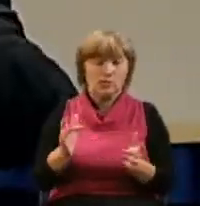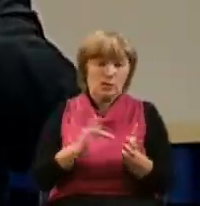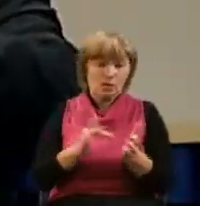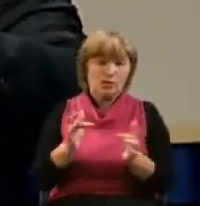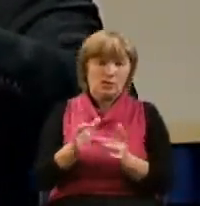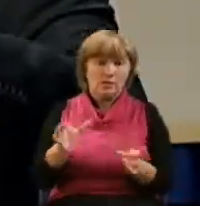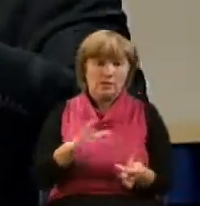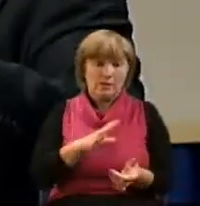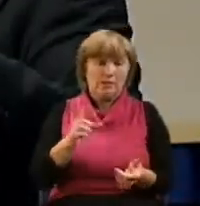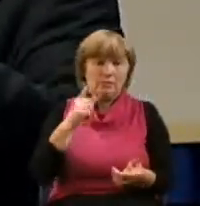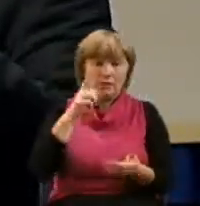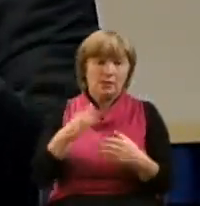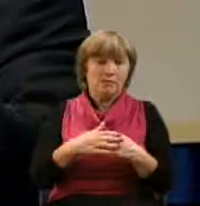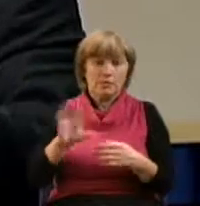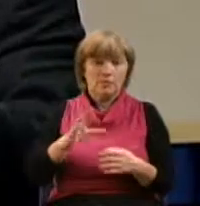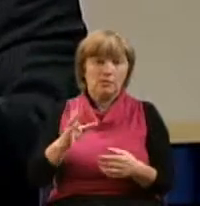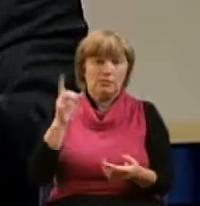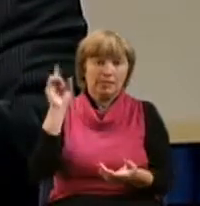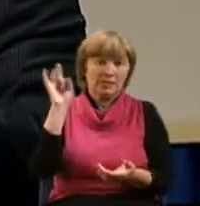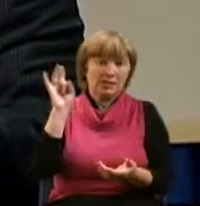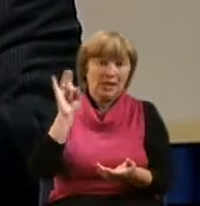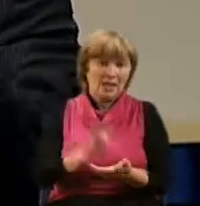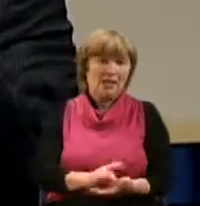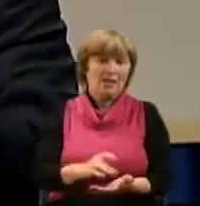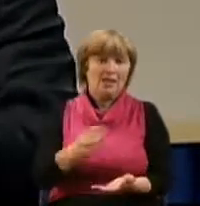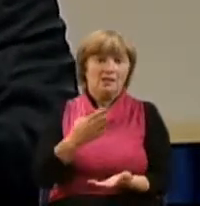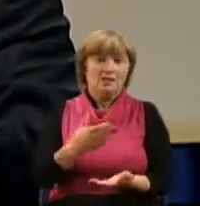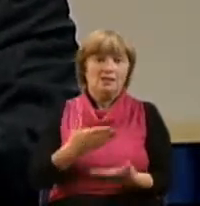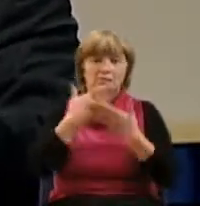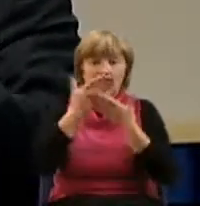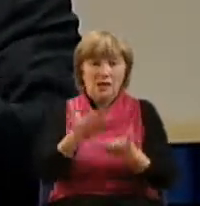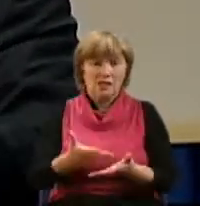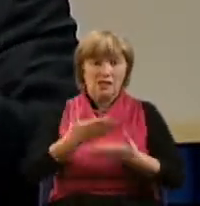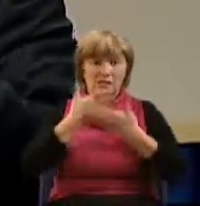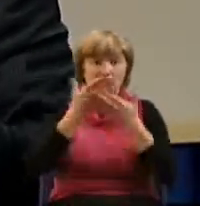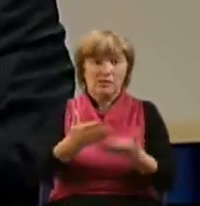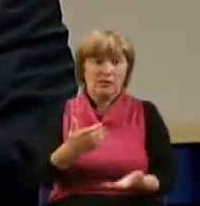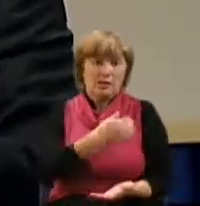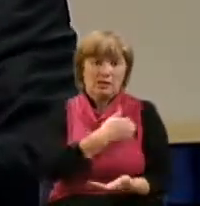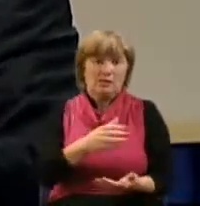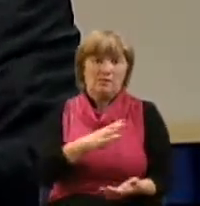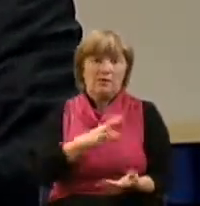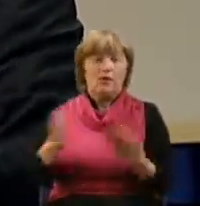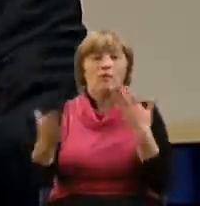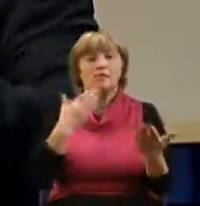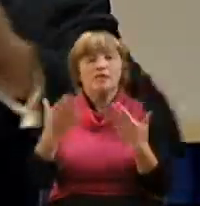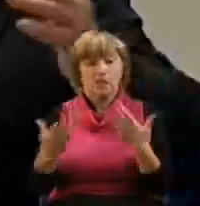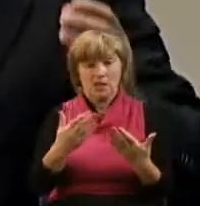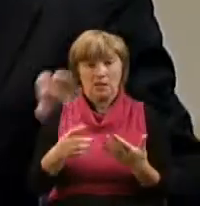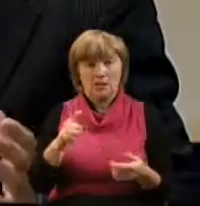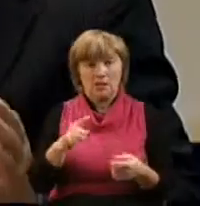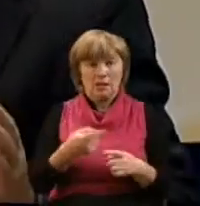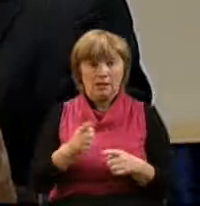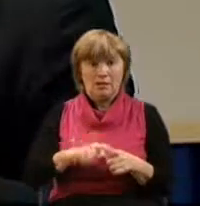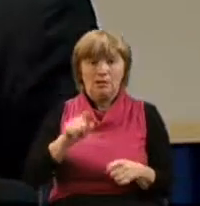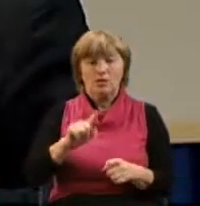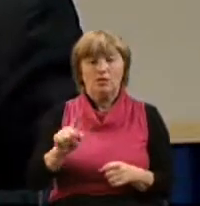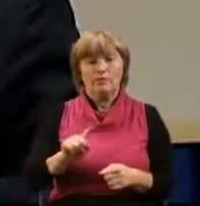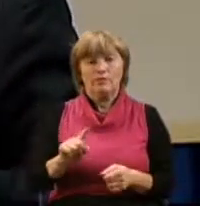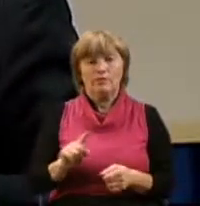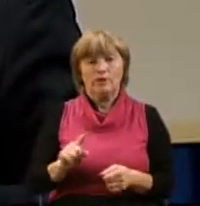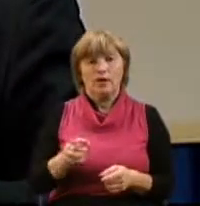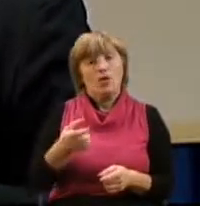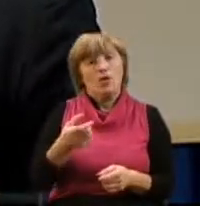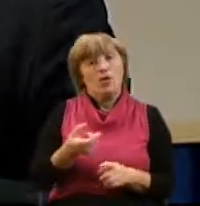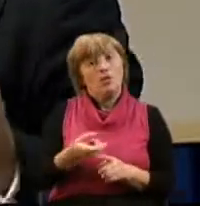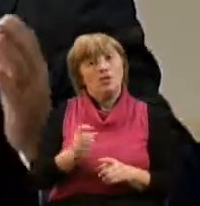нему, потому что он постоянно обращался к нему, он постоянно спрашивал, хотел быть в общении с ним. Я думаю, это то качество, которое